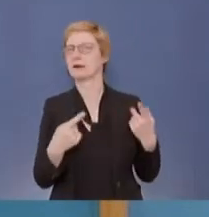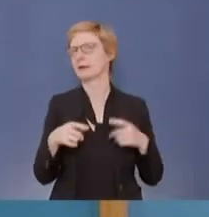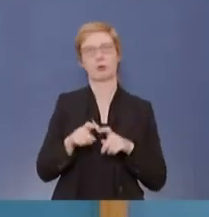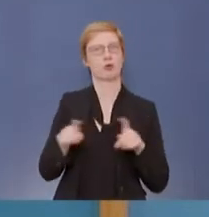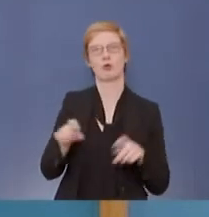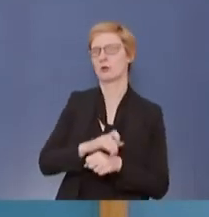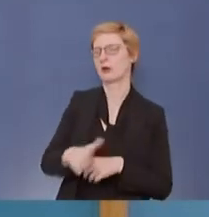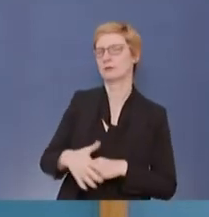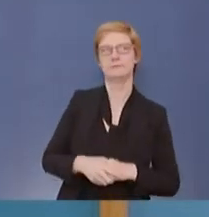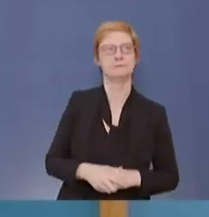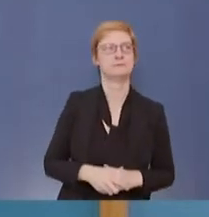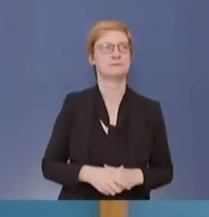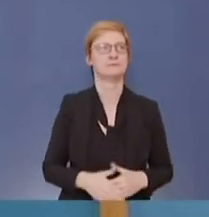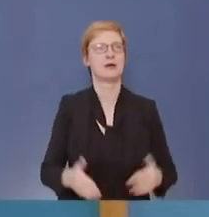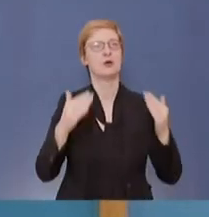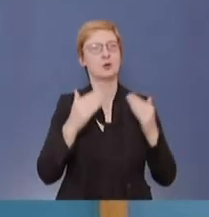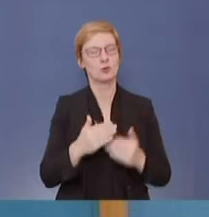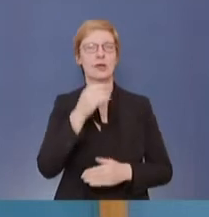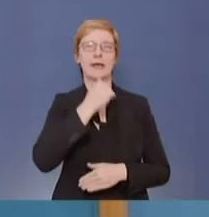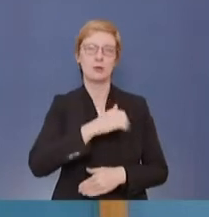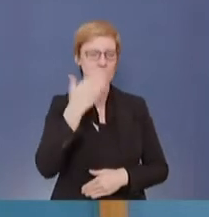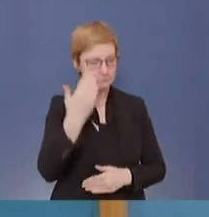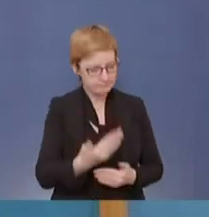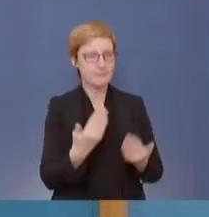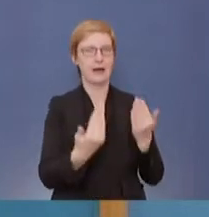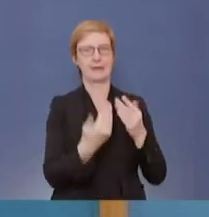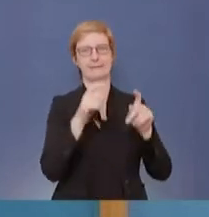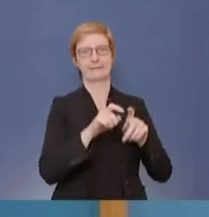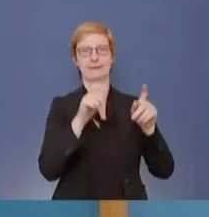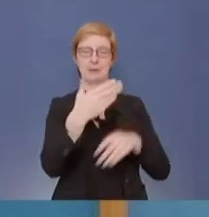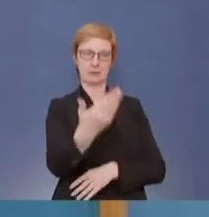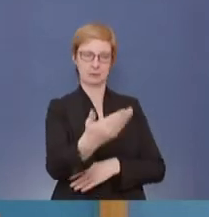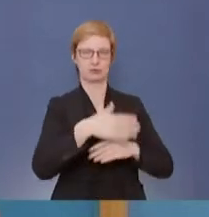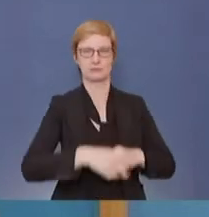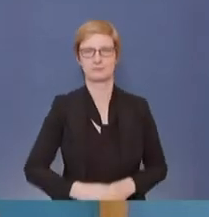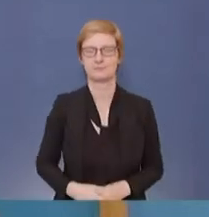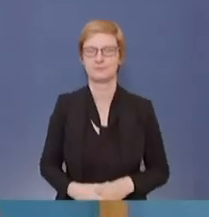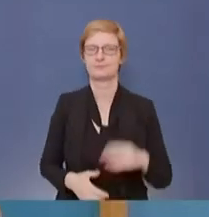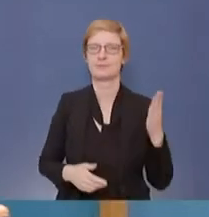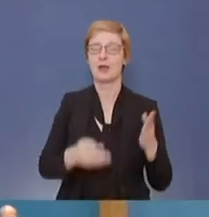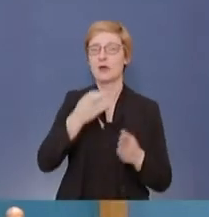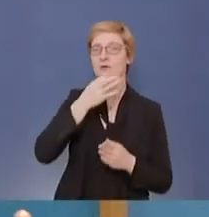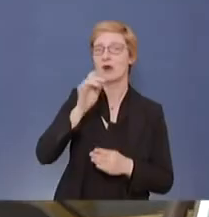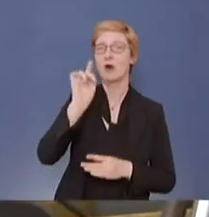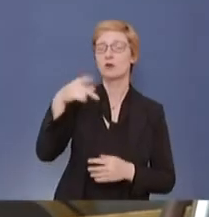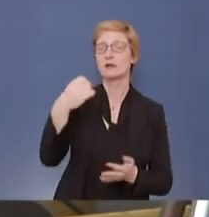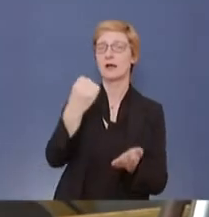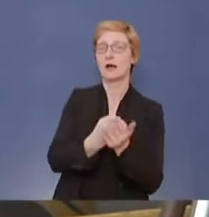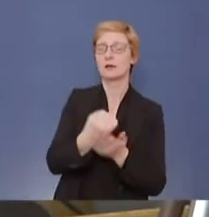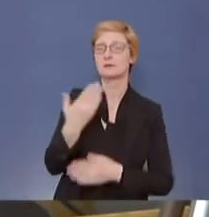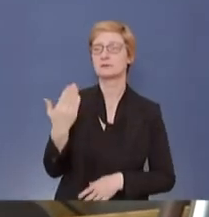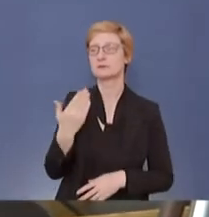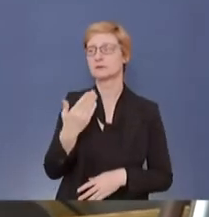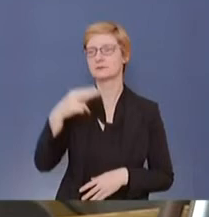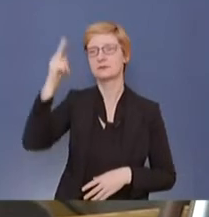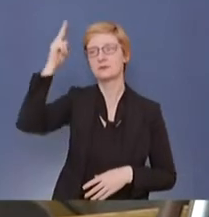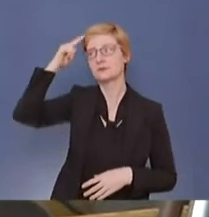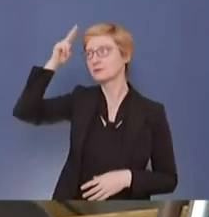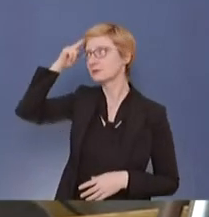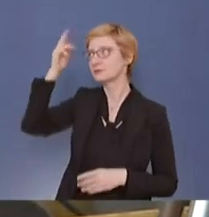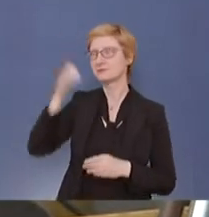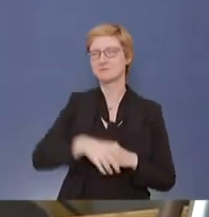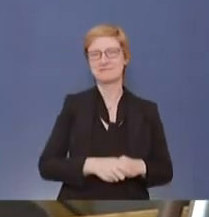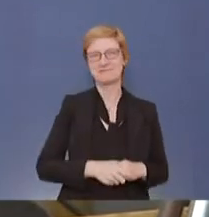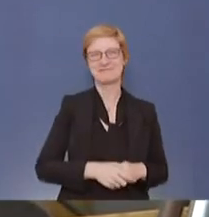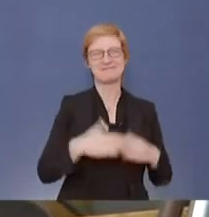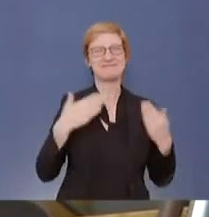Corona. Gut. Dann sind Sie jetzt an Herr Jung mit dem anderen Thema. Frage ans Auswärtige Amt zum Thema Saudi-Arabien. Da hatten Sie ja berichtet, dass